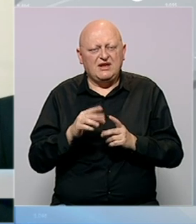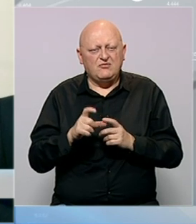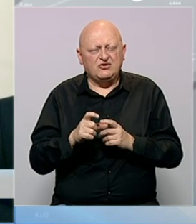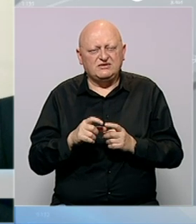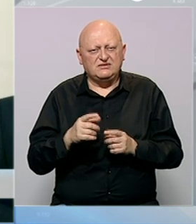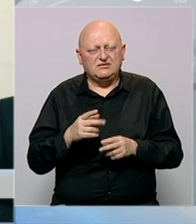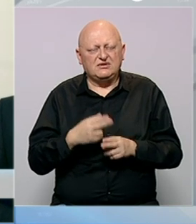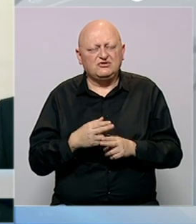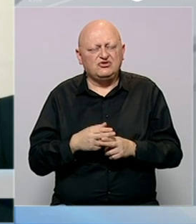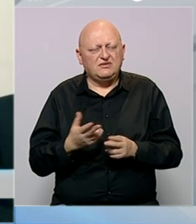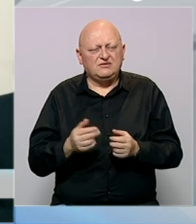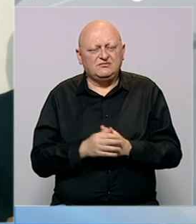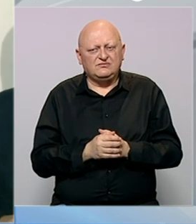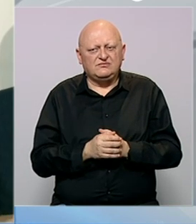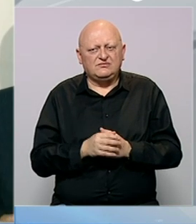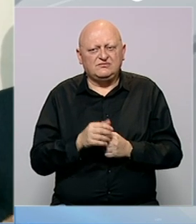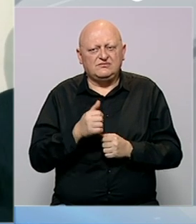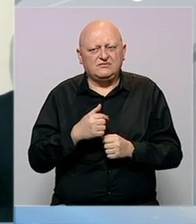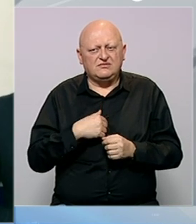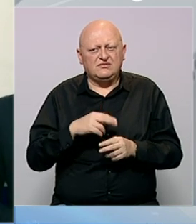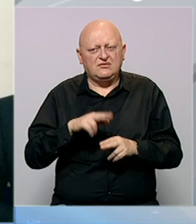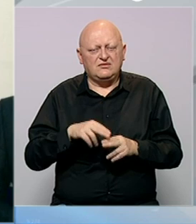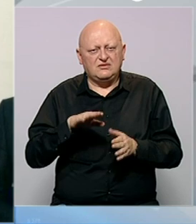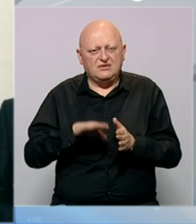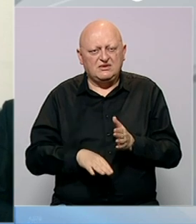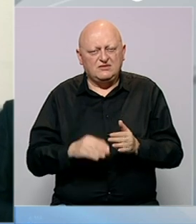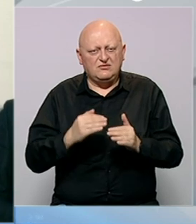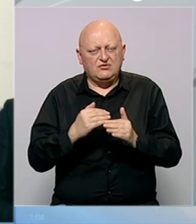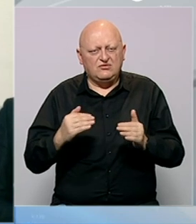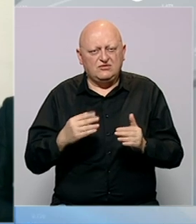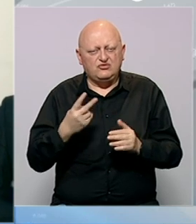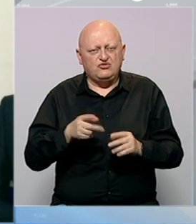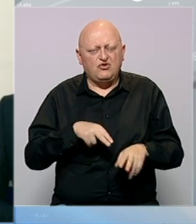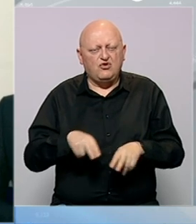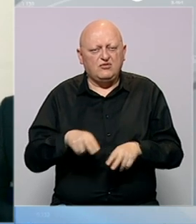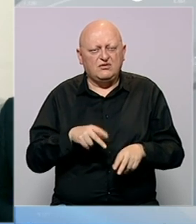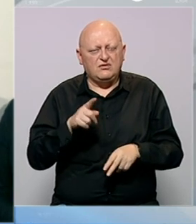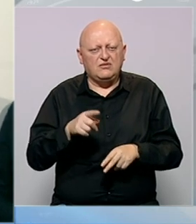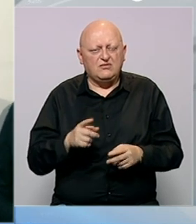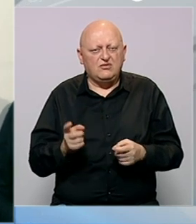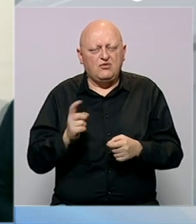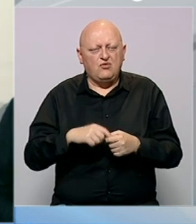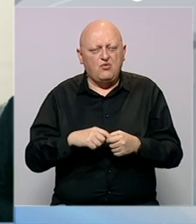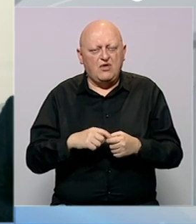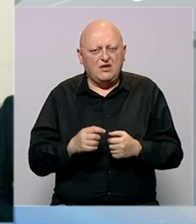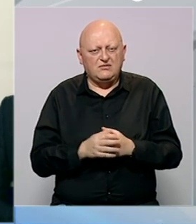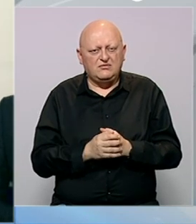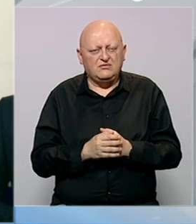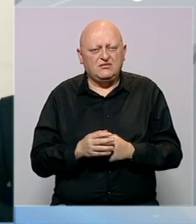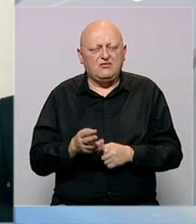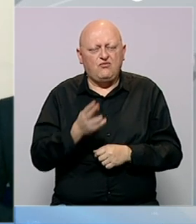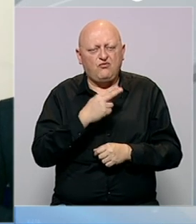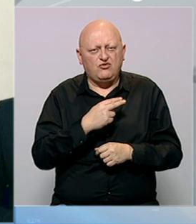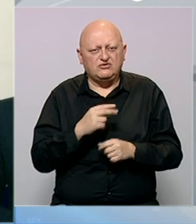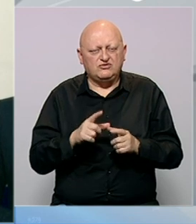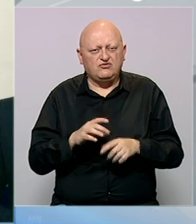kako se zove što nas tostavlja ispod količnika za drugom ministra i naravno to onda uklapamo sa funkcijama